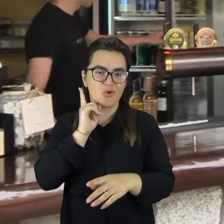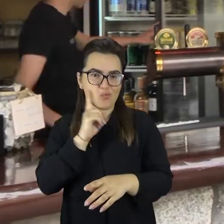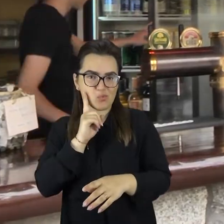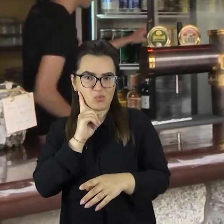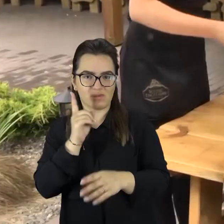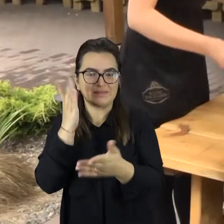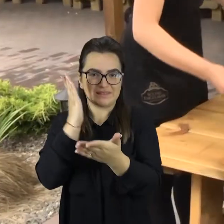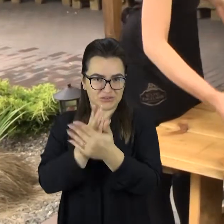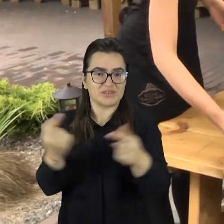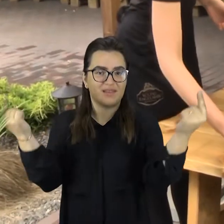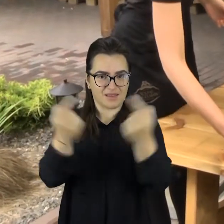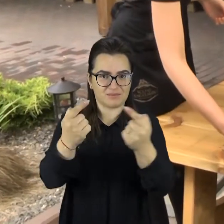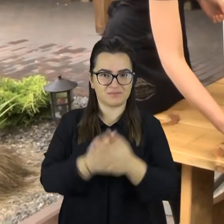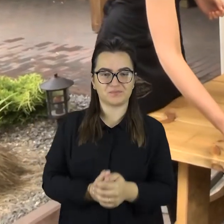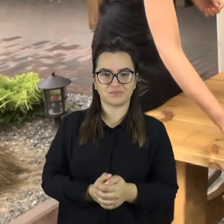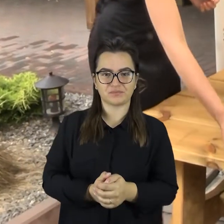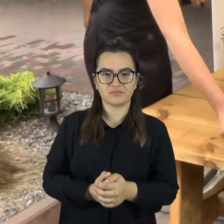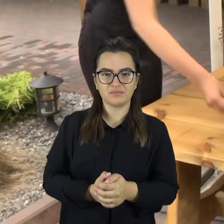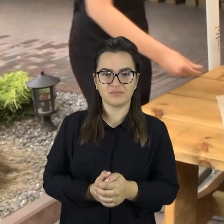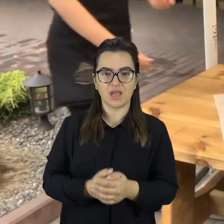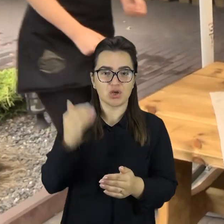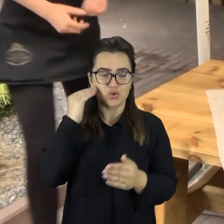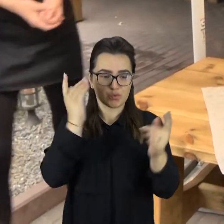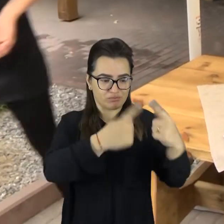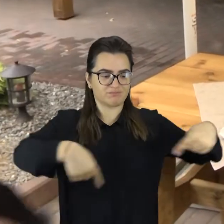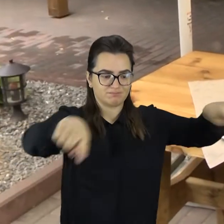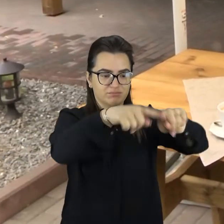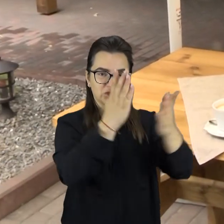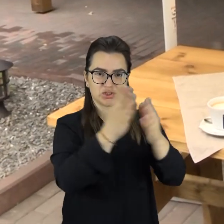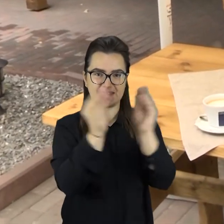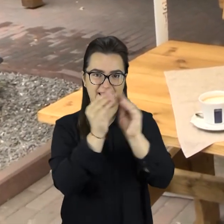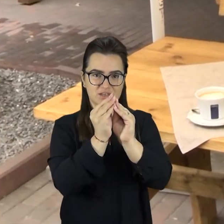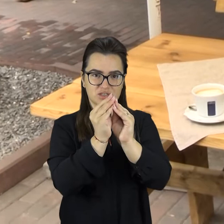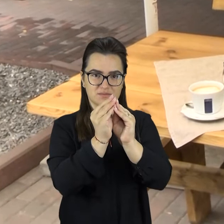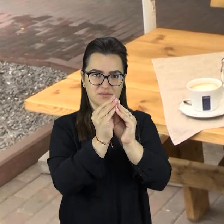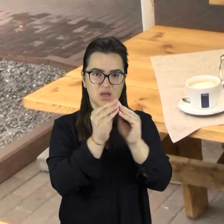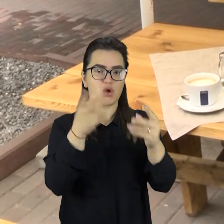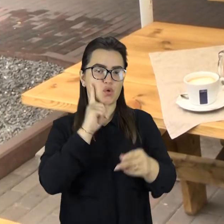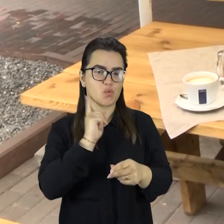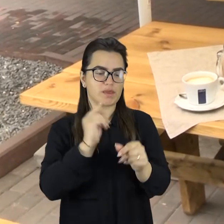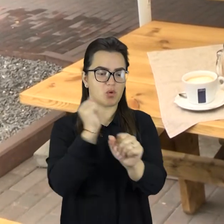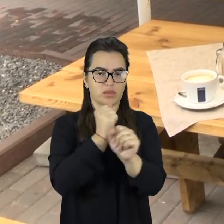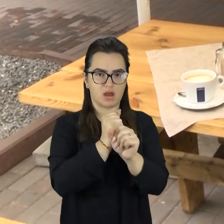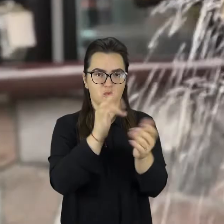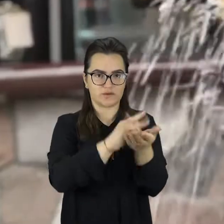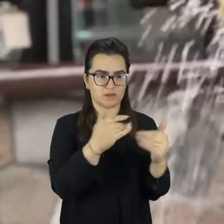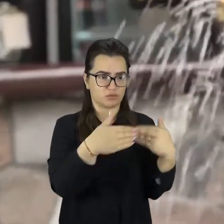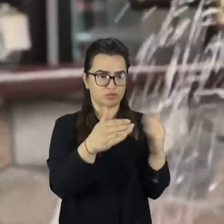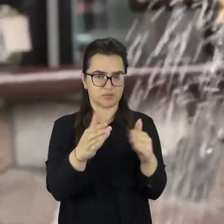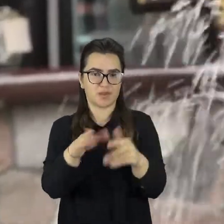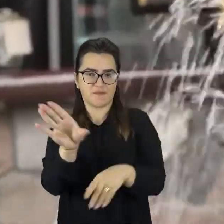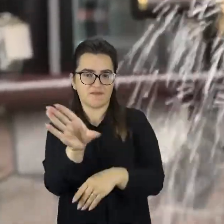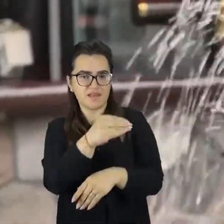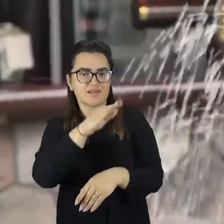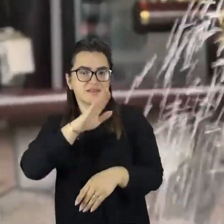kurie tinka ir jaunuoliams. Šiaulių kliento aptarnavimo departamento aptarnaujamoje teritorijoje veikia dešimt jaunimo darbo centrų,